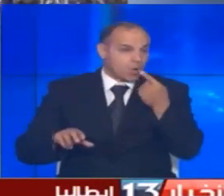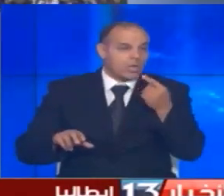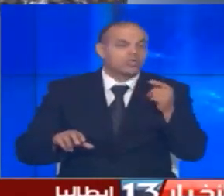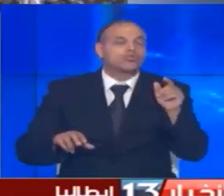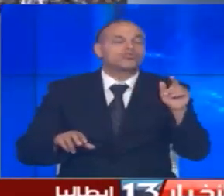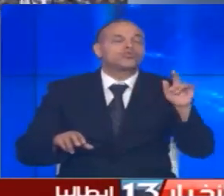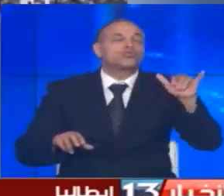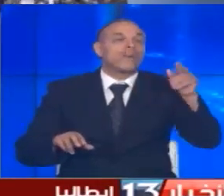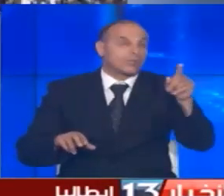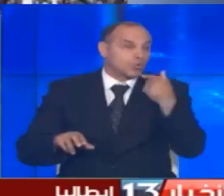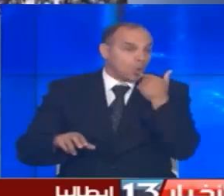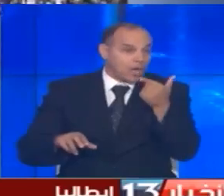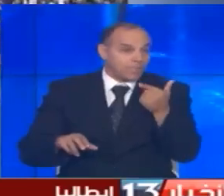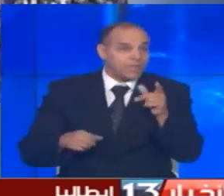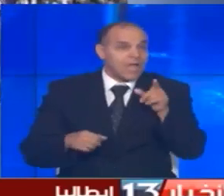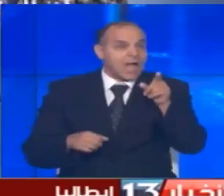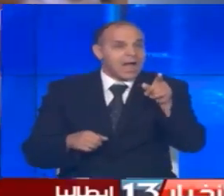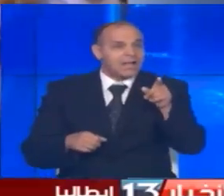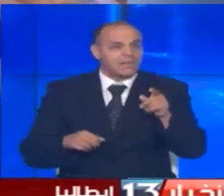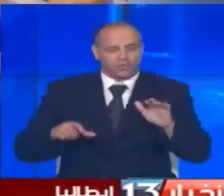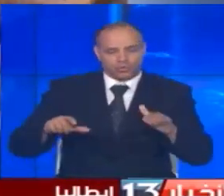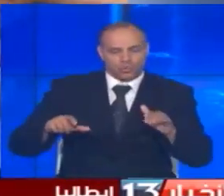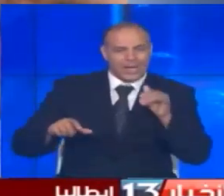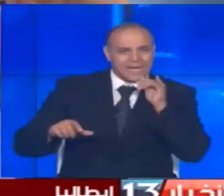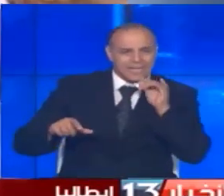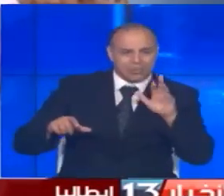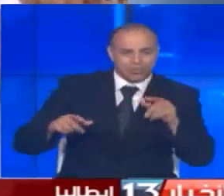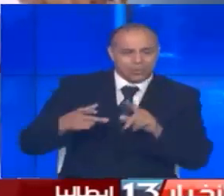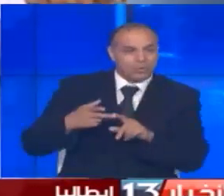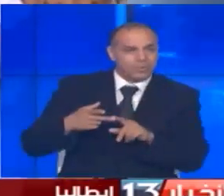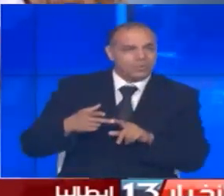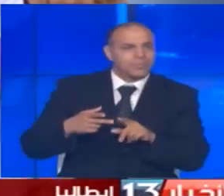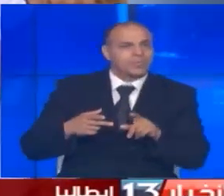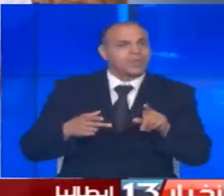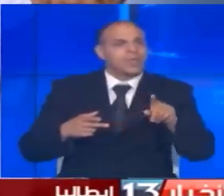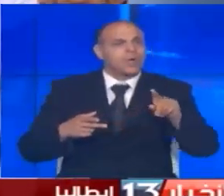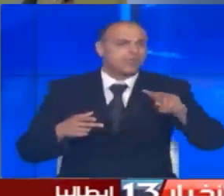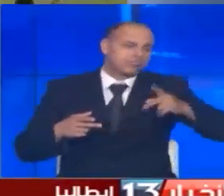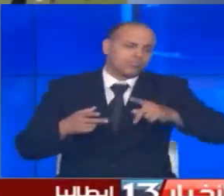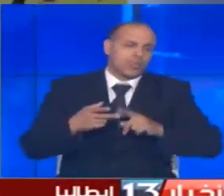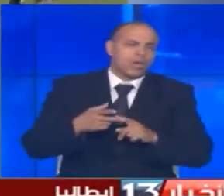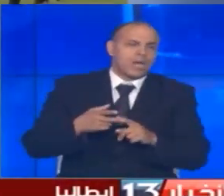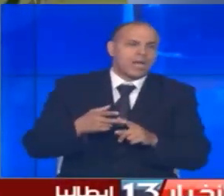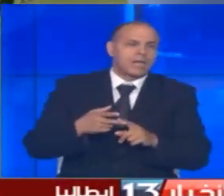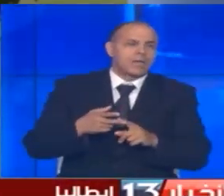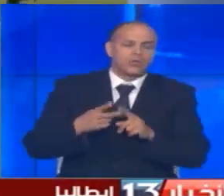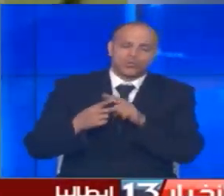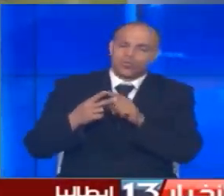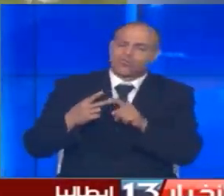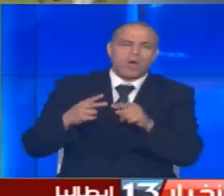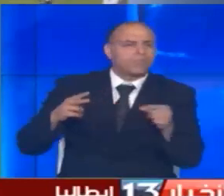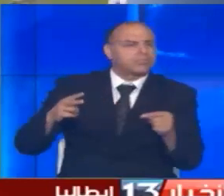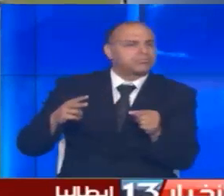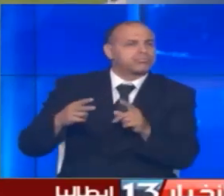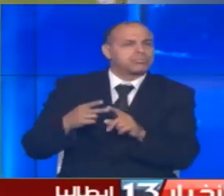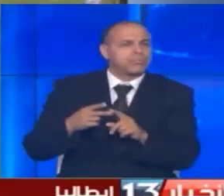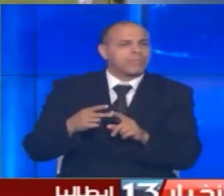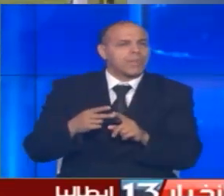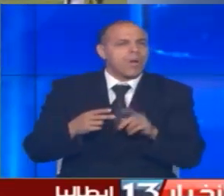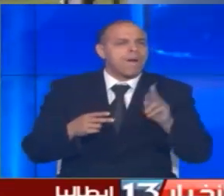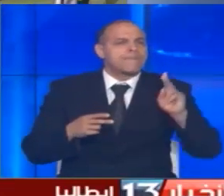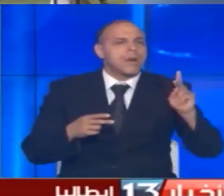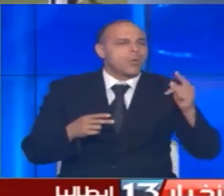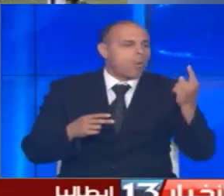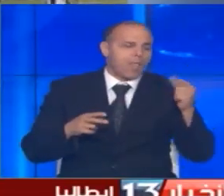ربعية أخرى عبر كولين مكابليني خطأاً في مرمى فريقه وبالو ديبالا في مناسبتين وكلاوديو ماركيزيو في